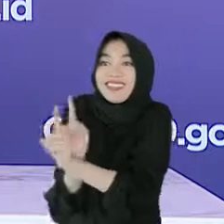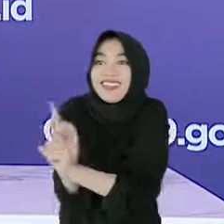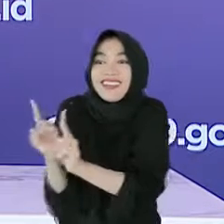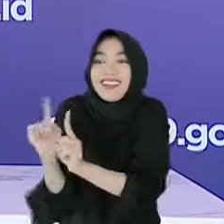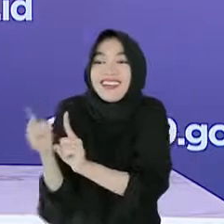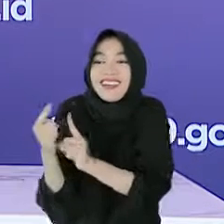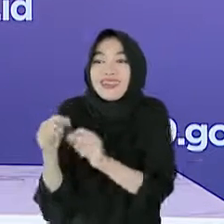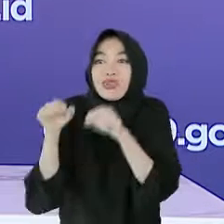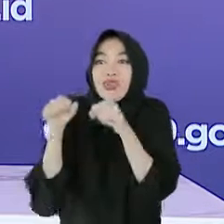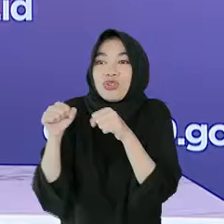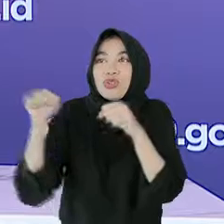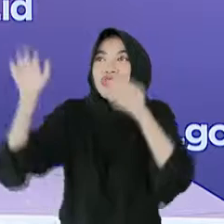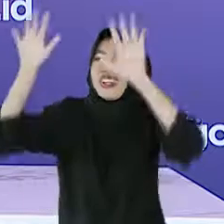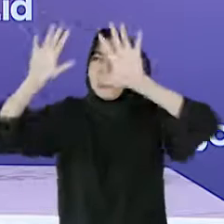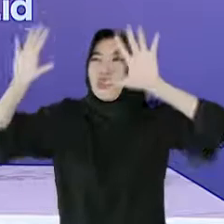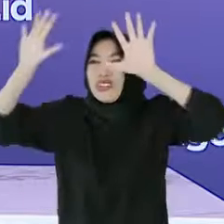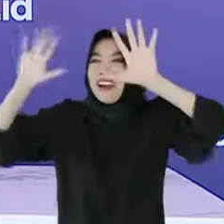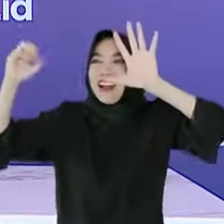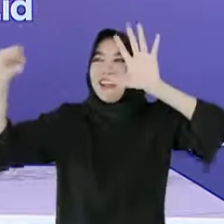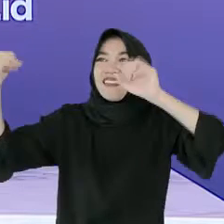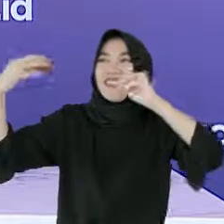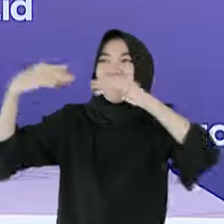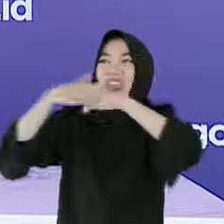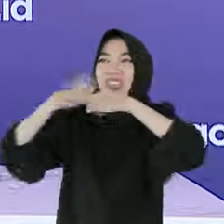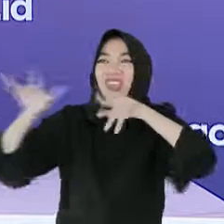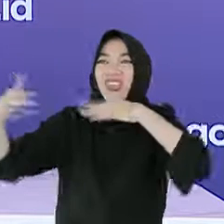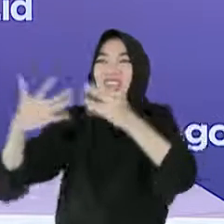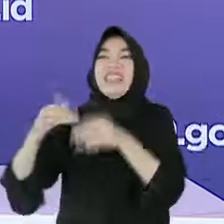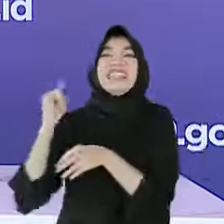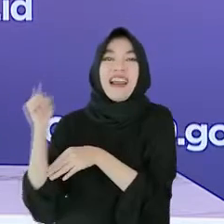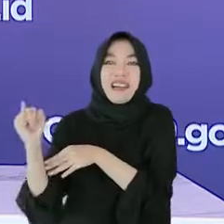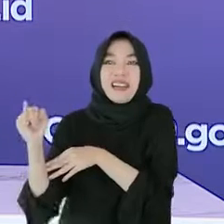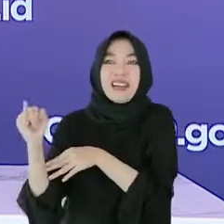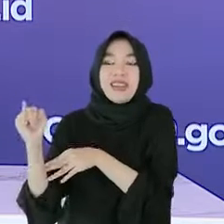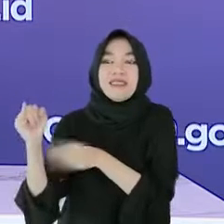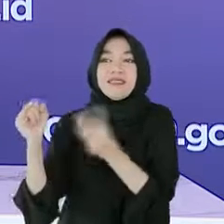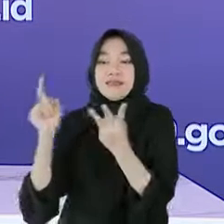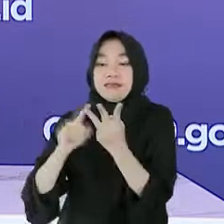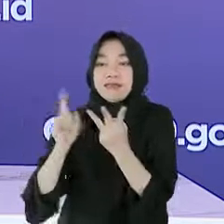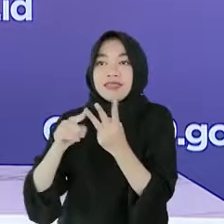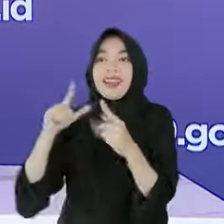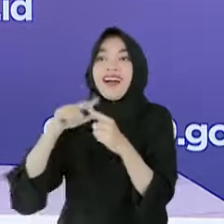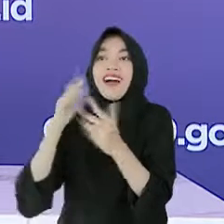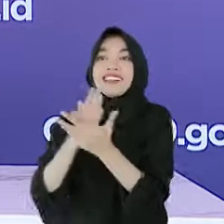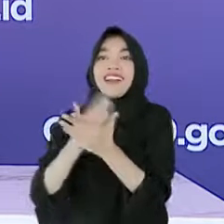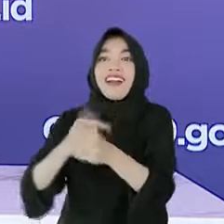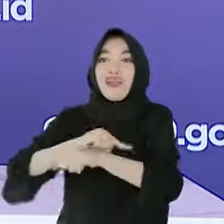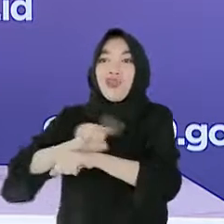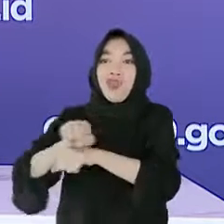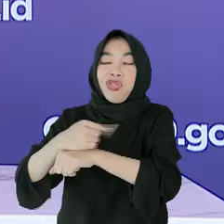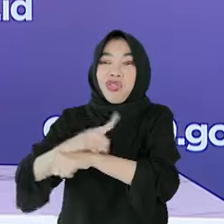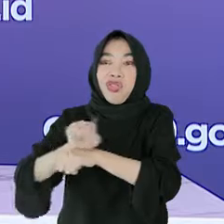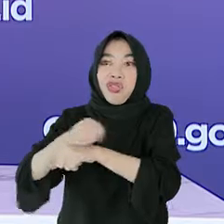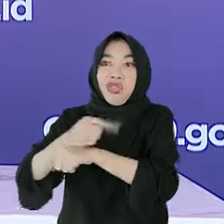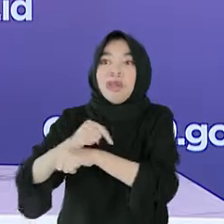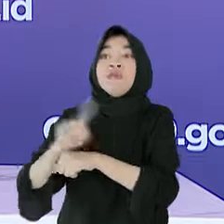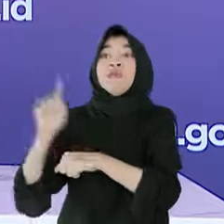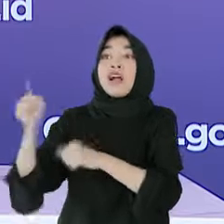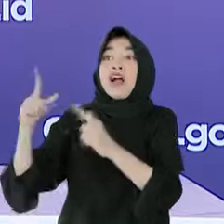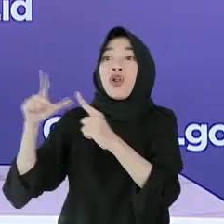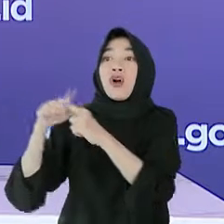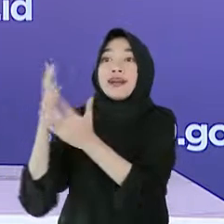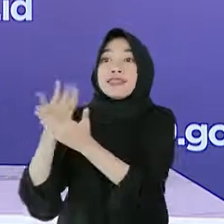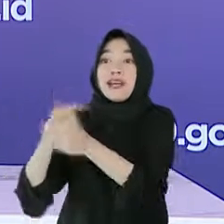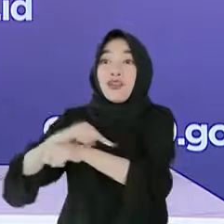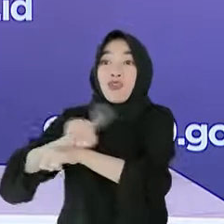serta buruknya sirkulasi udara. Kemudian berikutnya adalah durasi acara. Semakin lama suatu acara diikuti oleh